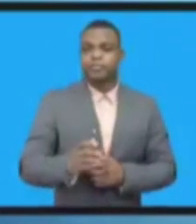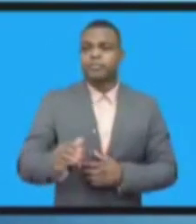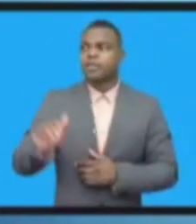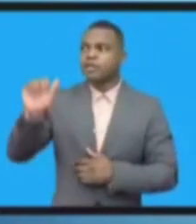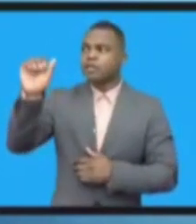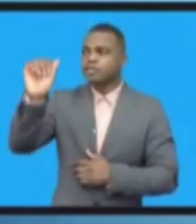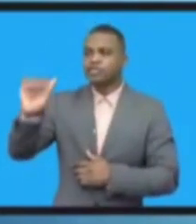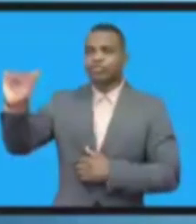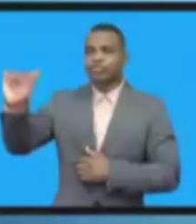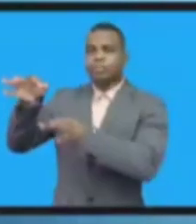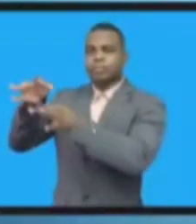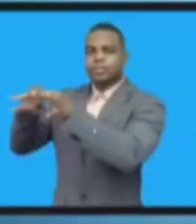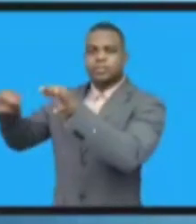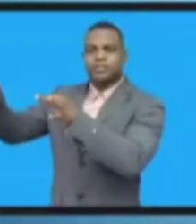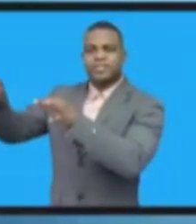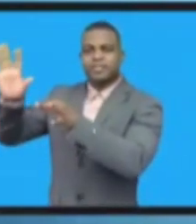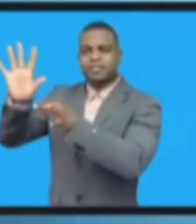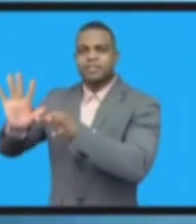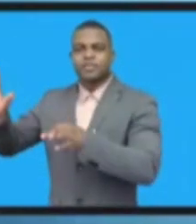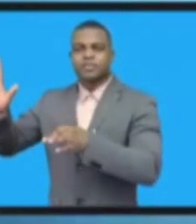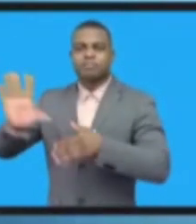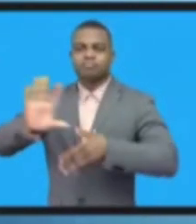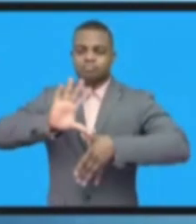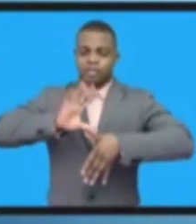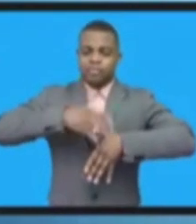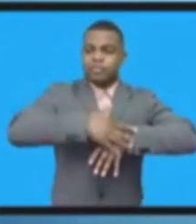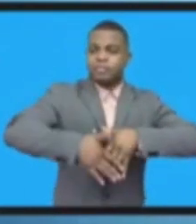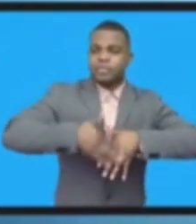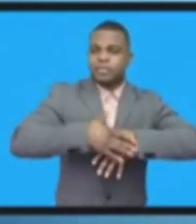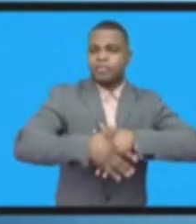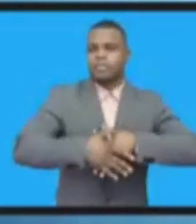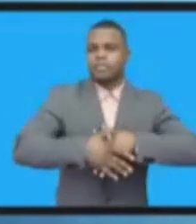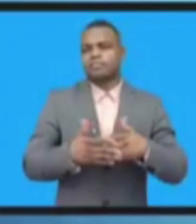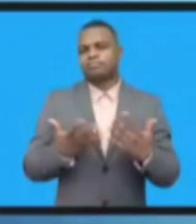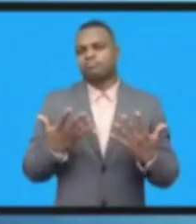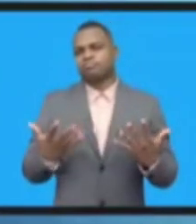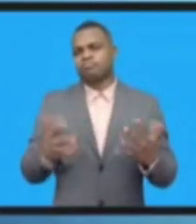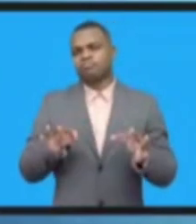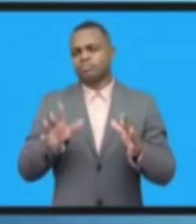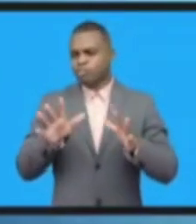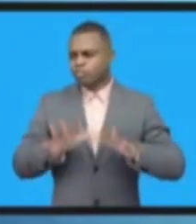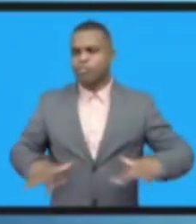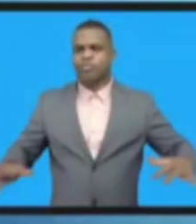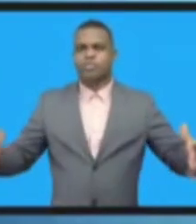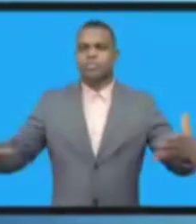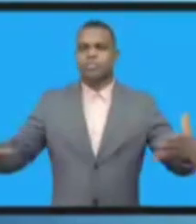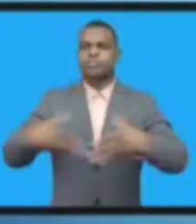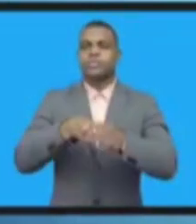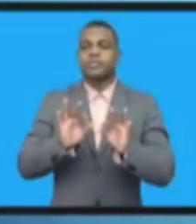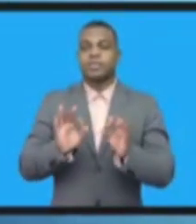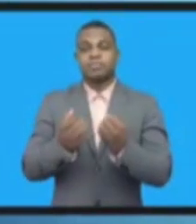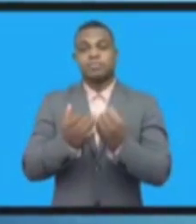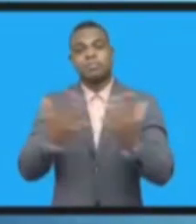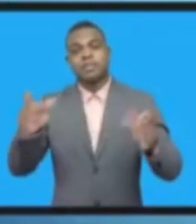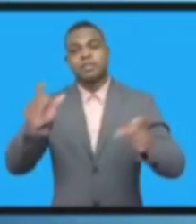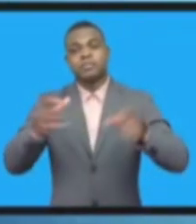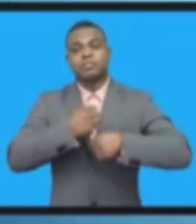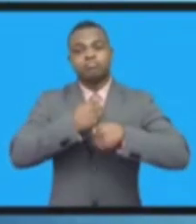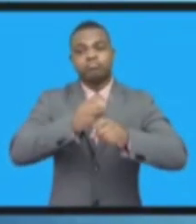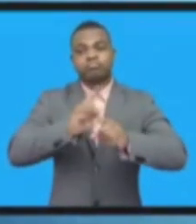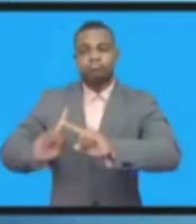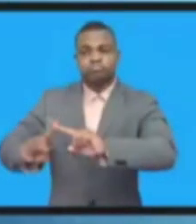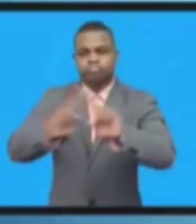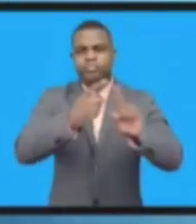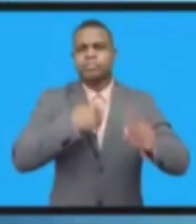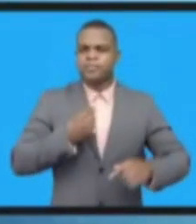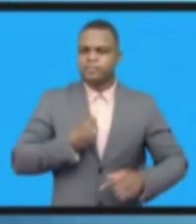этот вопрос. Здесь обсуждается цифровая трансформация. Есть работа над